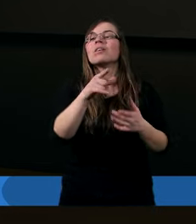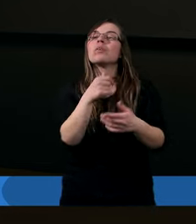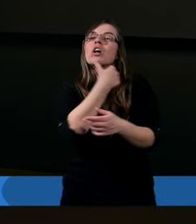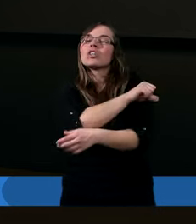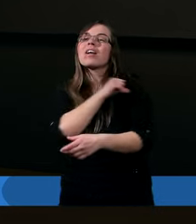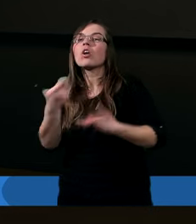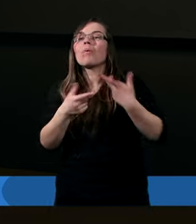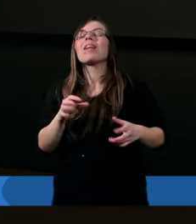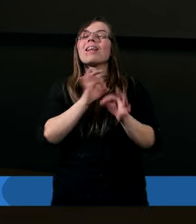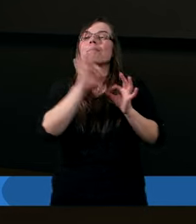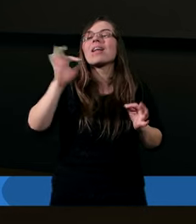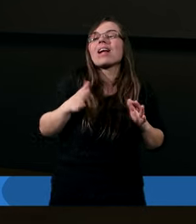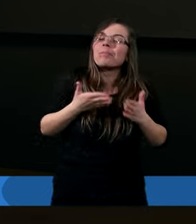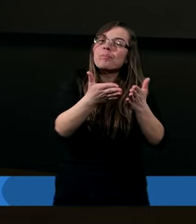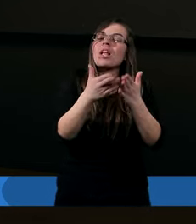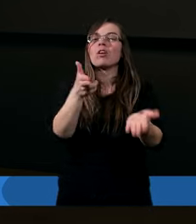specjalizację